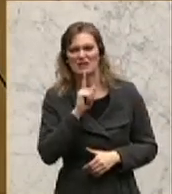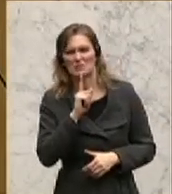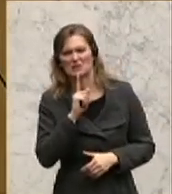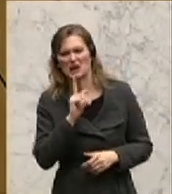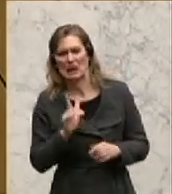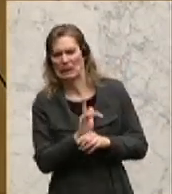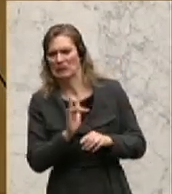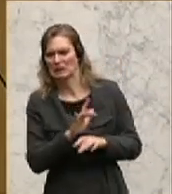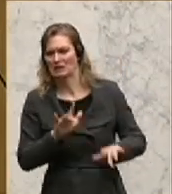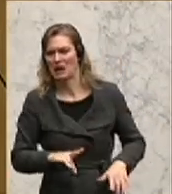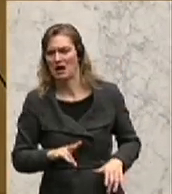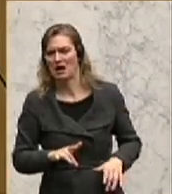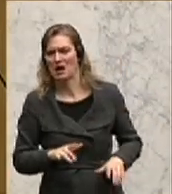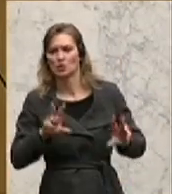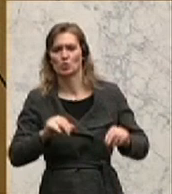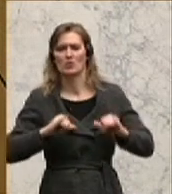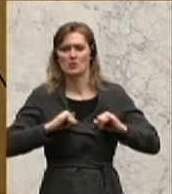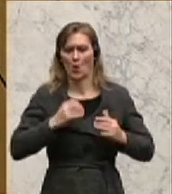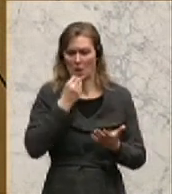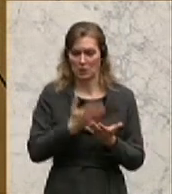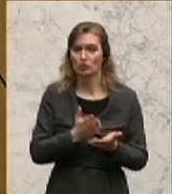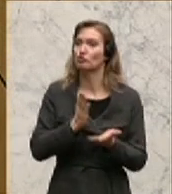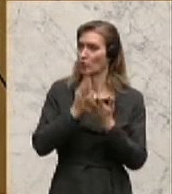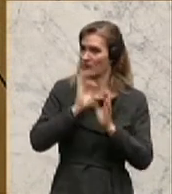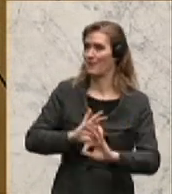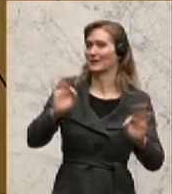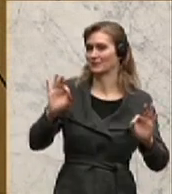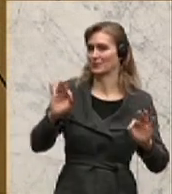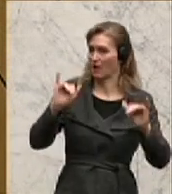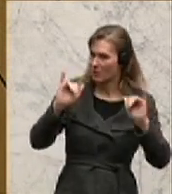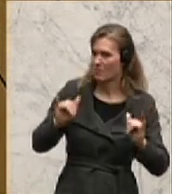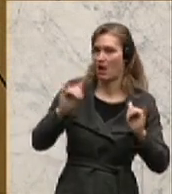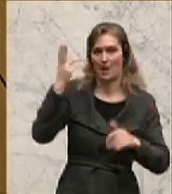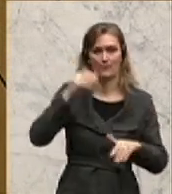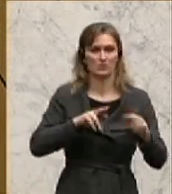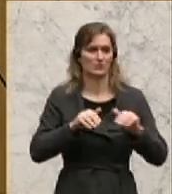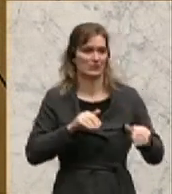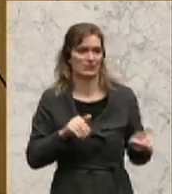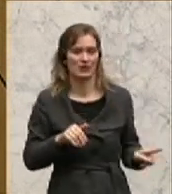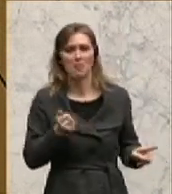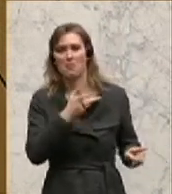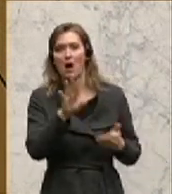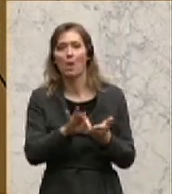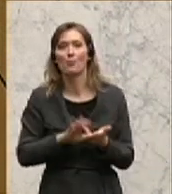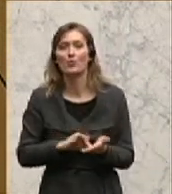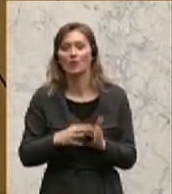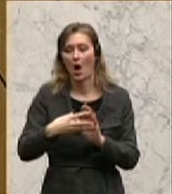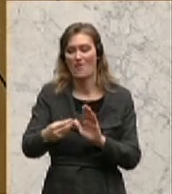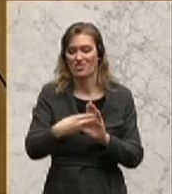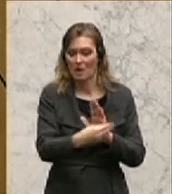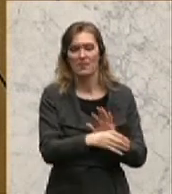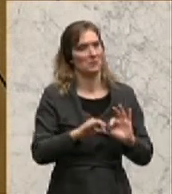Kritik. Der Südtirol-Bericht ist besser geworden, Herr Bundesminister. Ja, Sie haben manche Kritikpunkte von mir aufgenommen